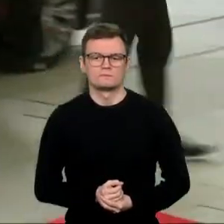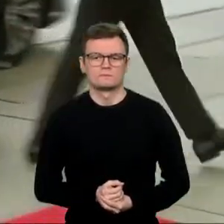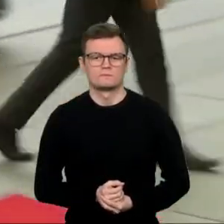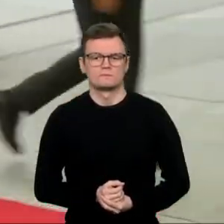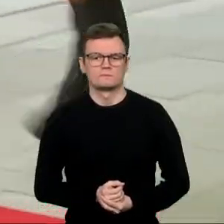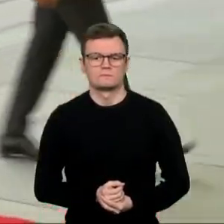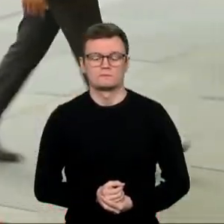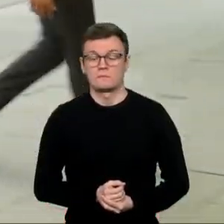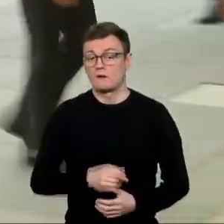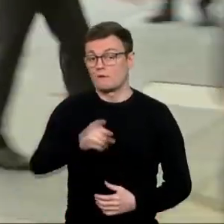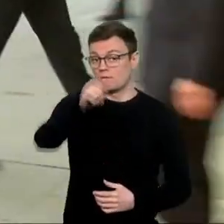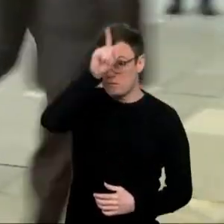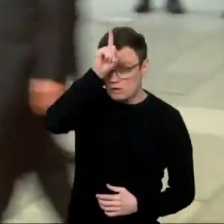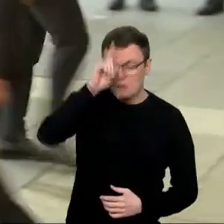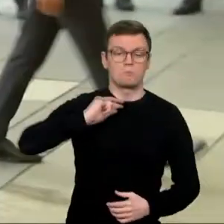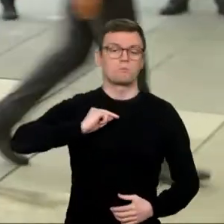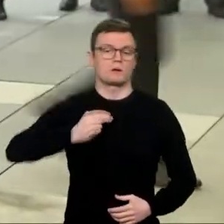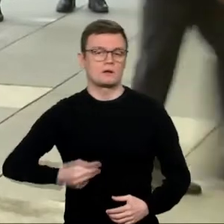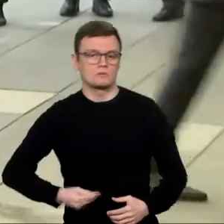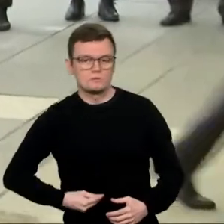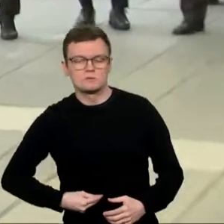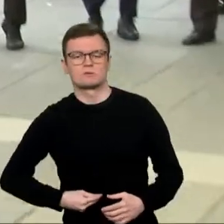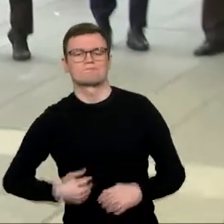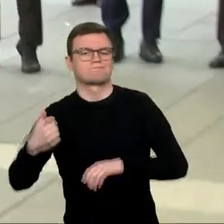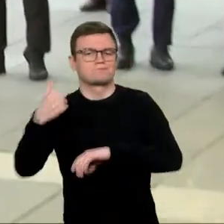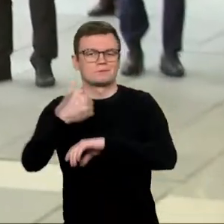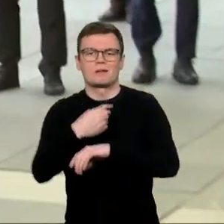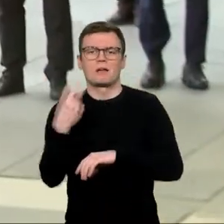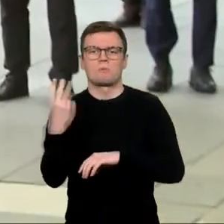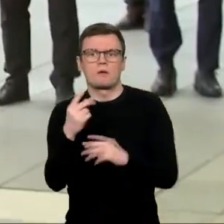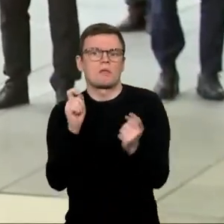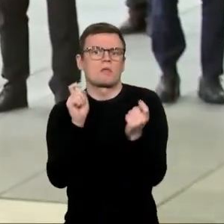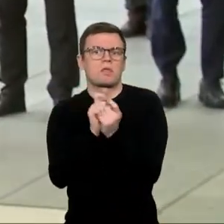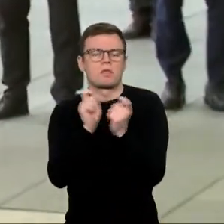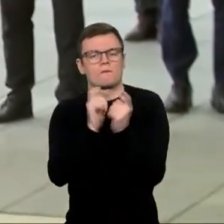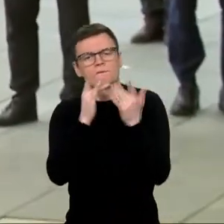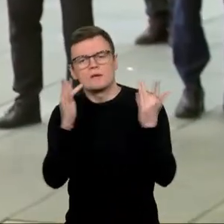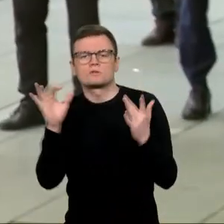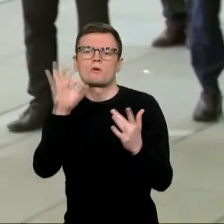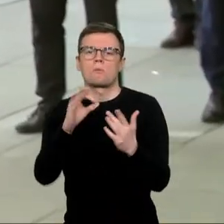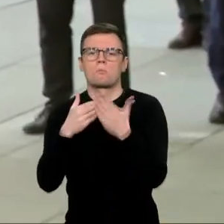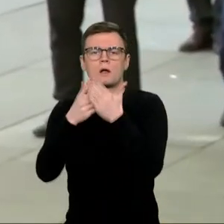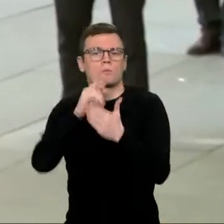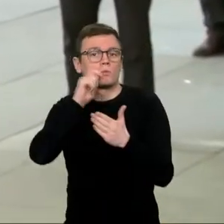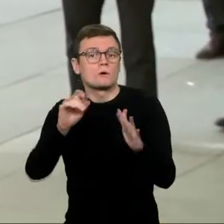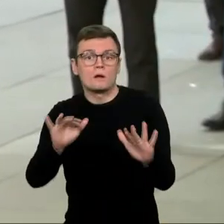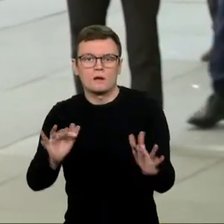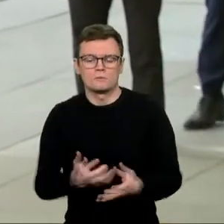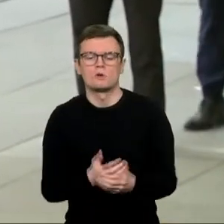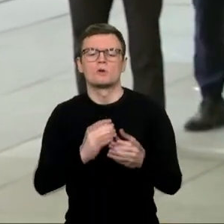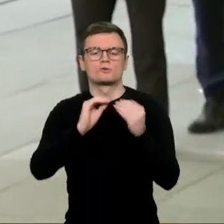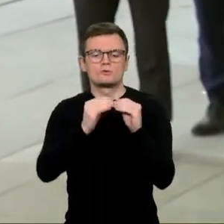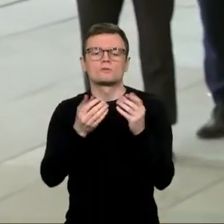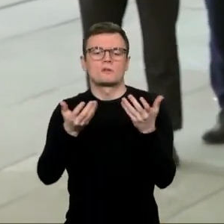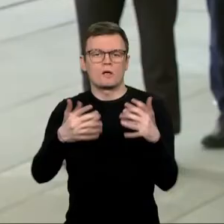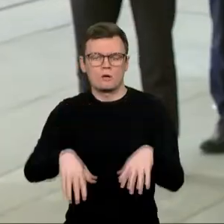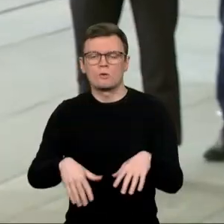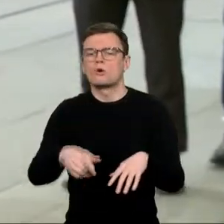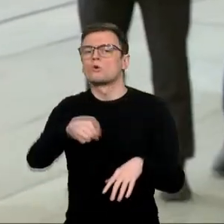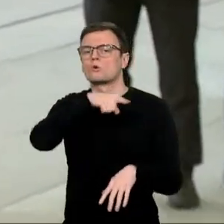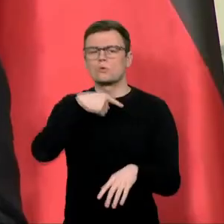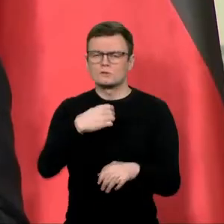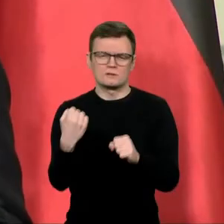Vokietijos ir prancūzijos lyderiai po viešo ginčio dėl paramos Ukrainai sako sutaria, kad Rusijai būtina neleisti laimėti.